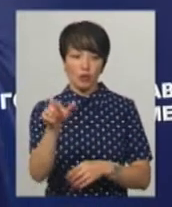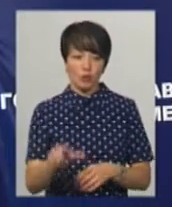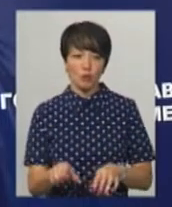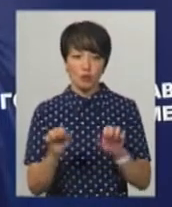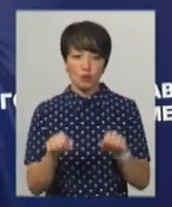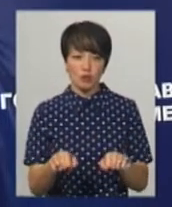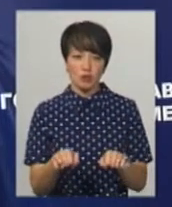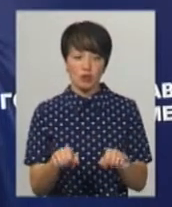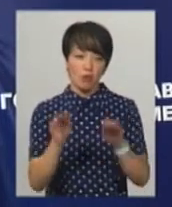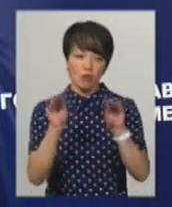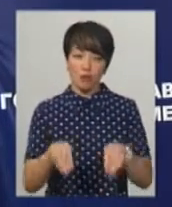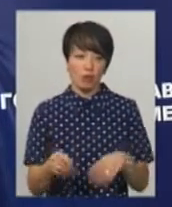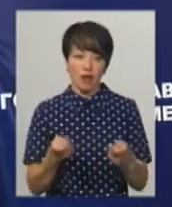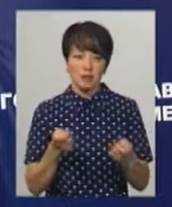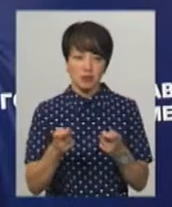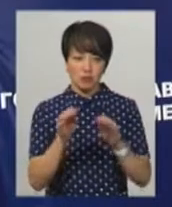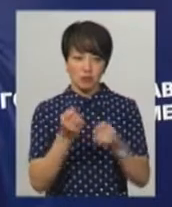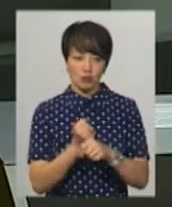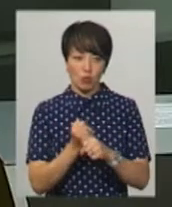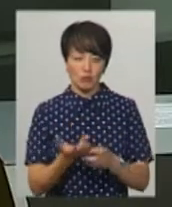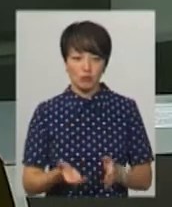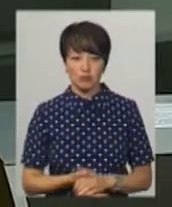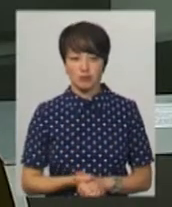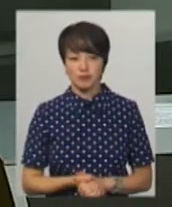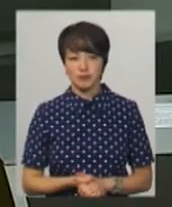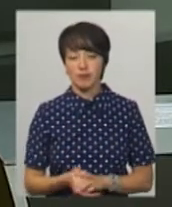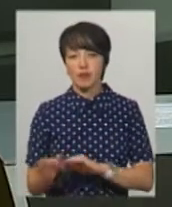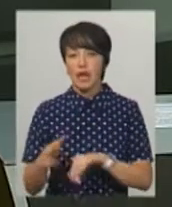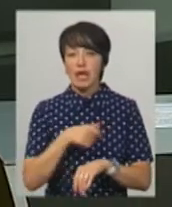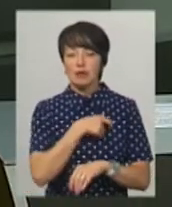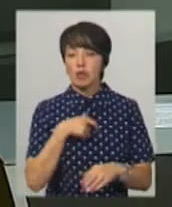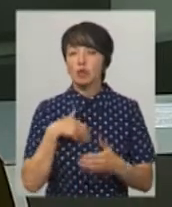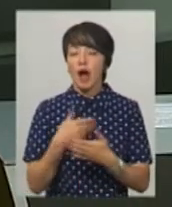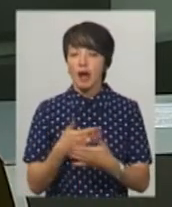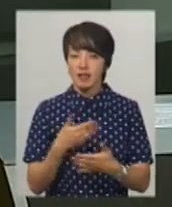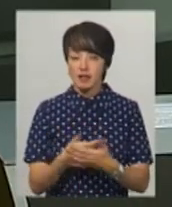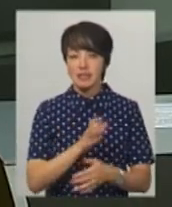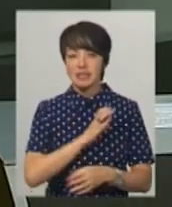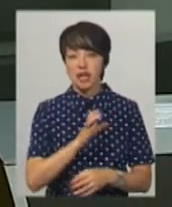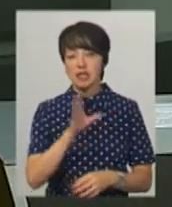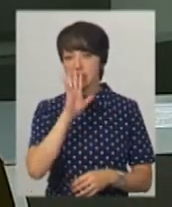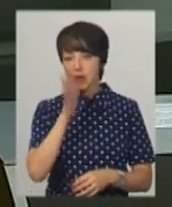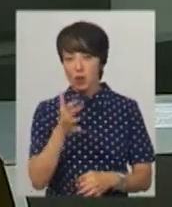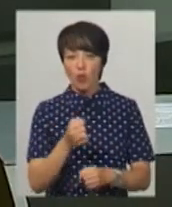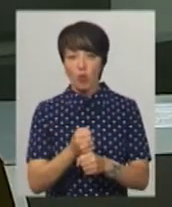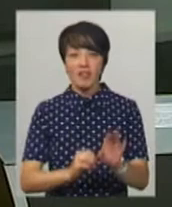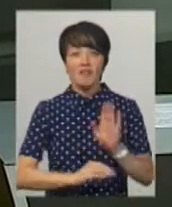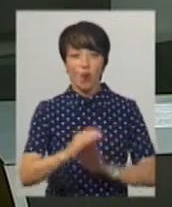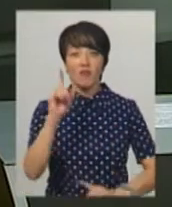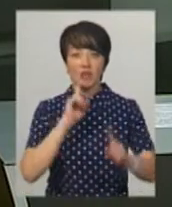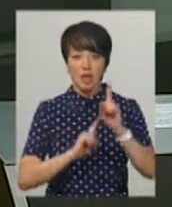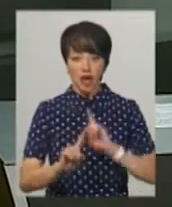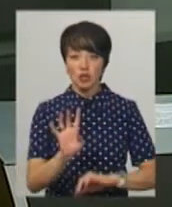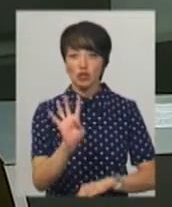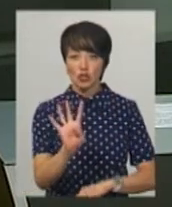може бути на рівному місці складено адміністративний протокол». Депутатську активність та статки за п'ять років роботи у Верховній Раді з